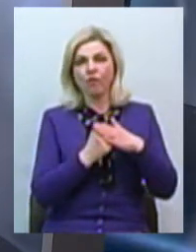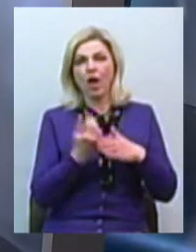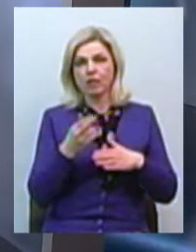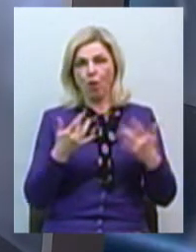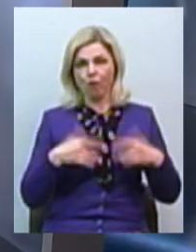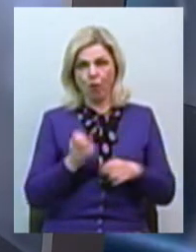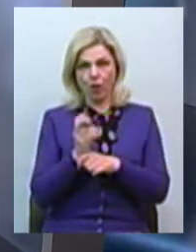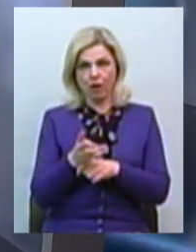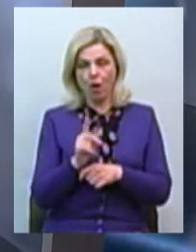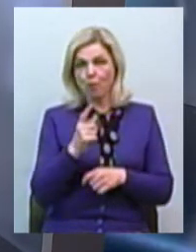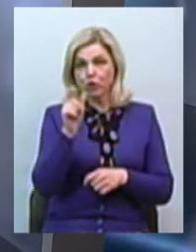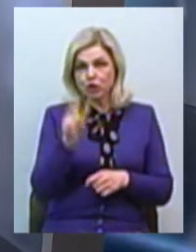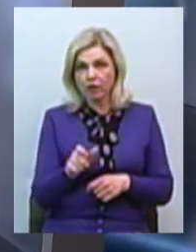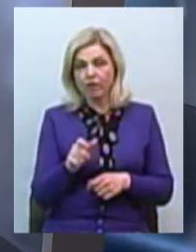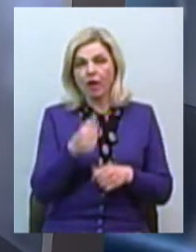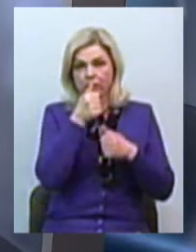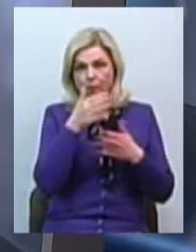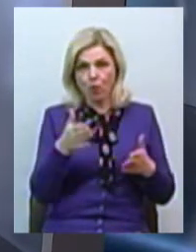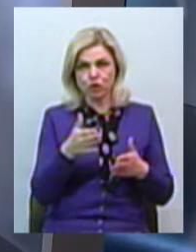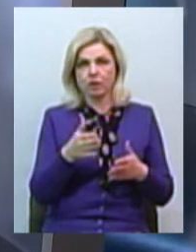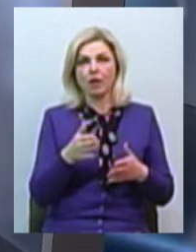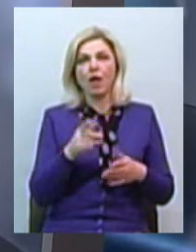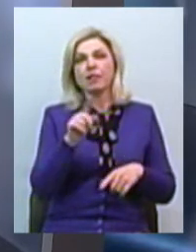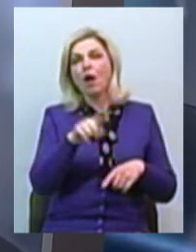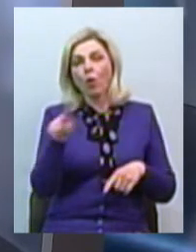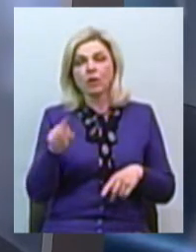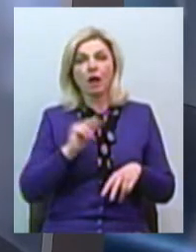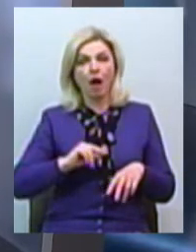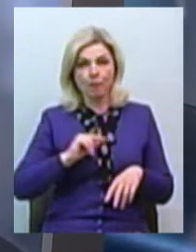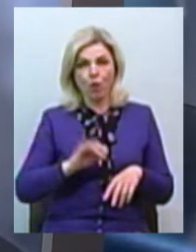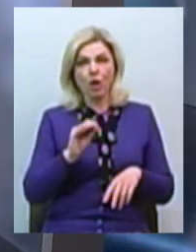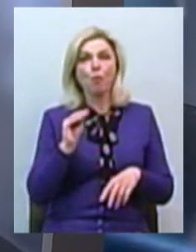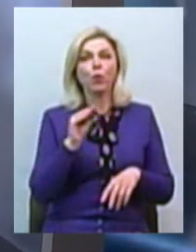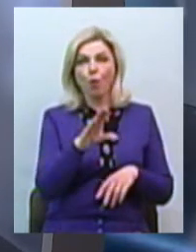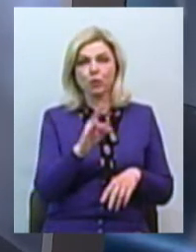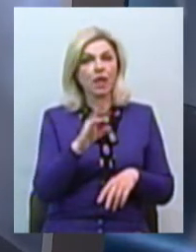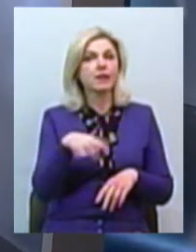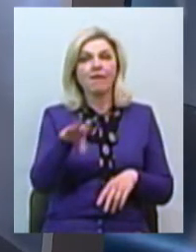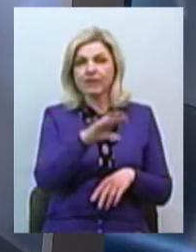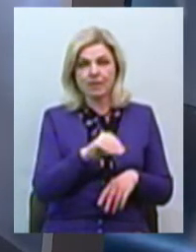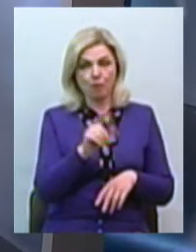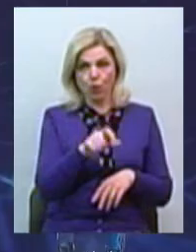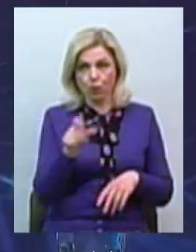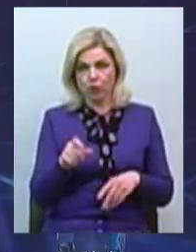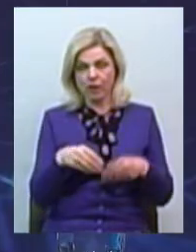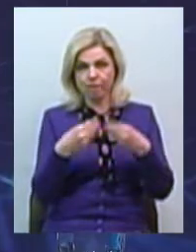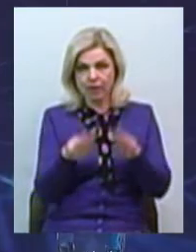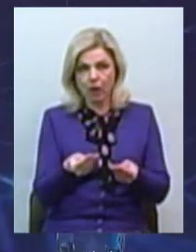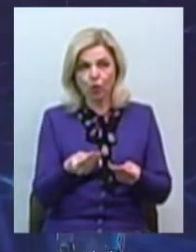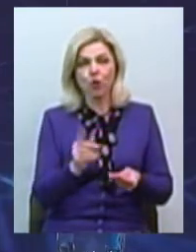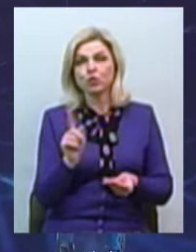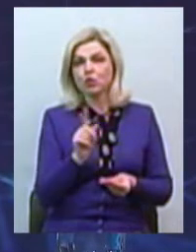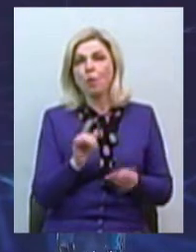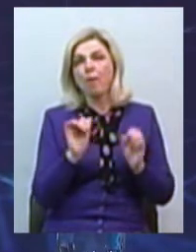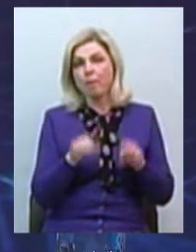особа не може. На деяких, скажімо так, роботах навіть і пропуски не всім особам видаються, для того, щоб вони могли